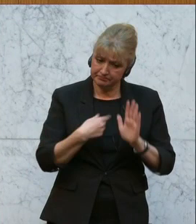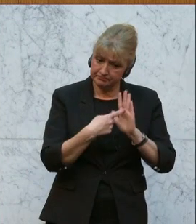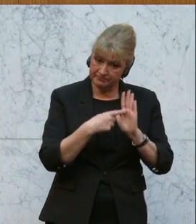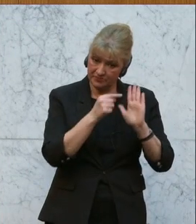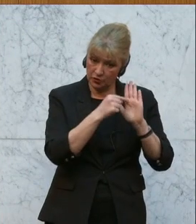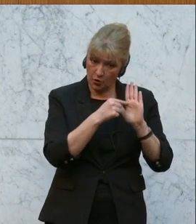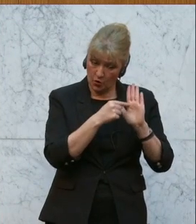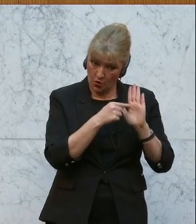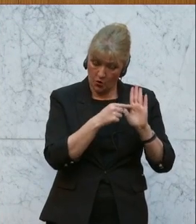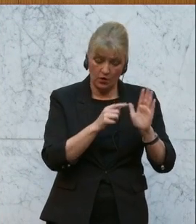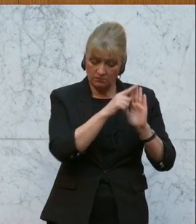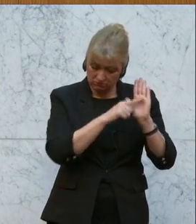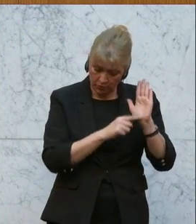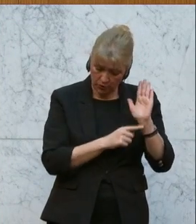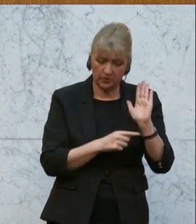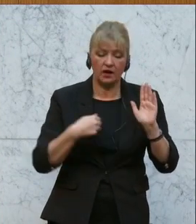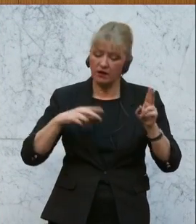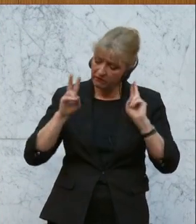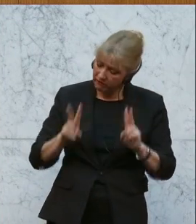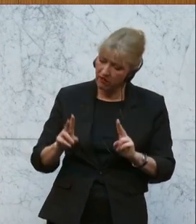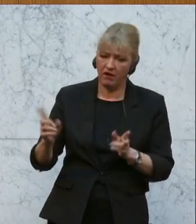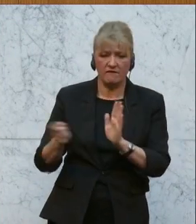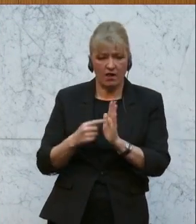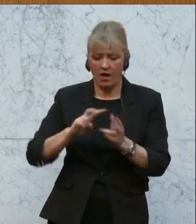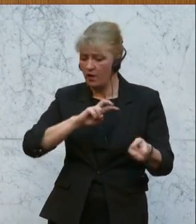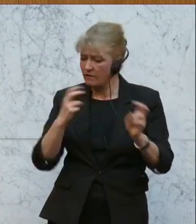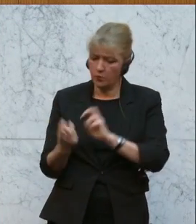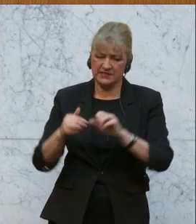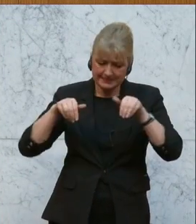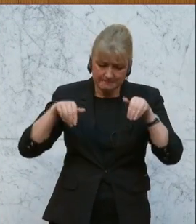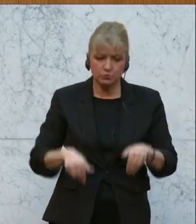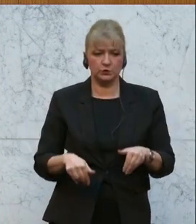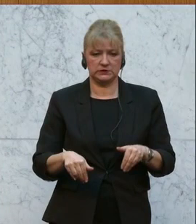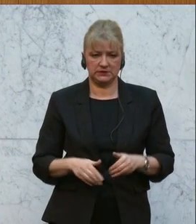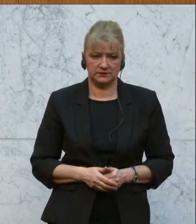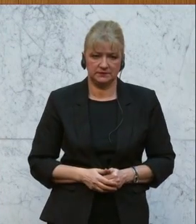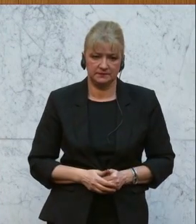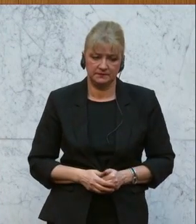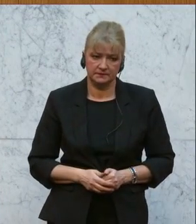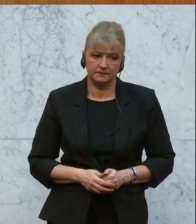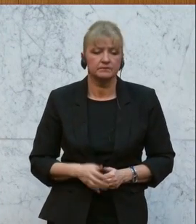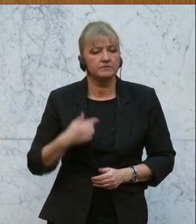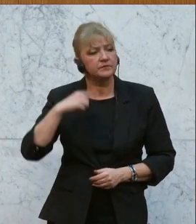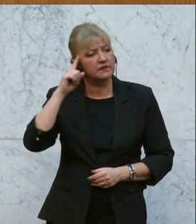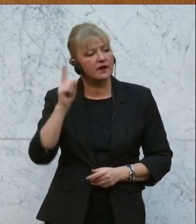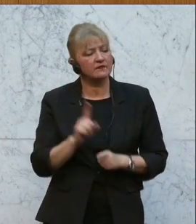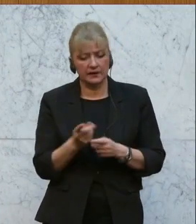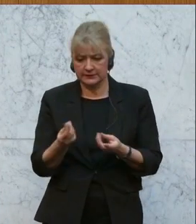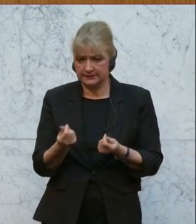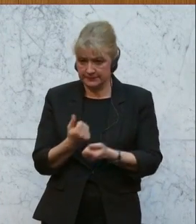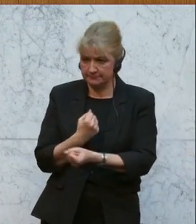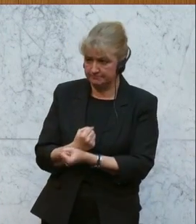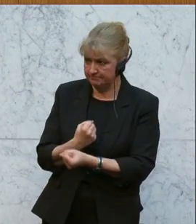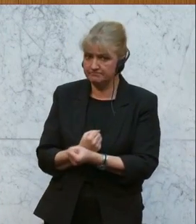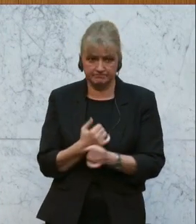Bundesjugendvertretung auch tatsächlich umgesetzt werden muss. Wir wissen auch, dass ökonomische Engpässe